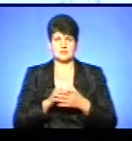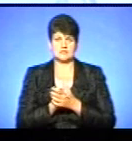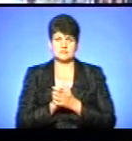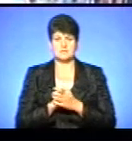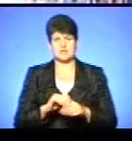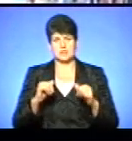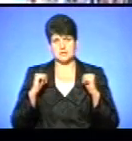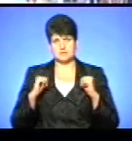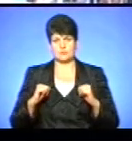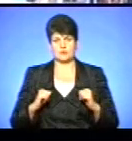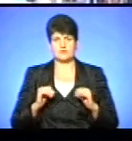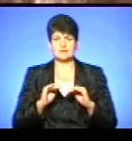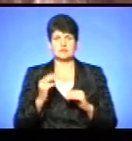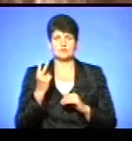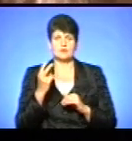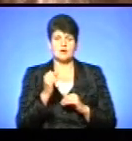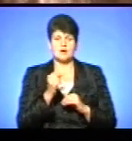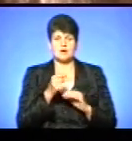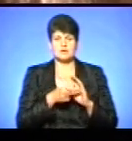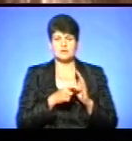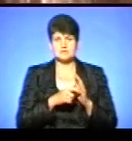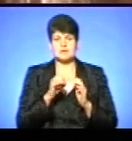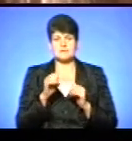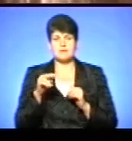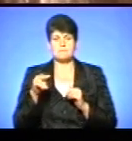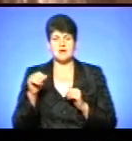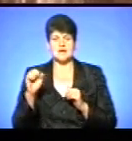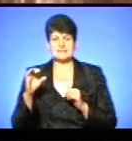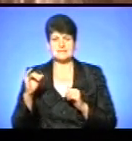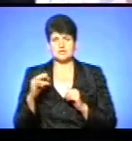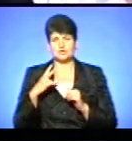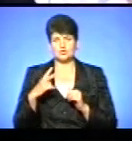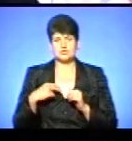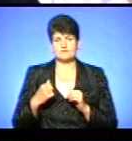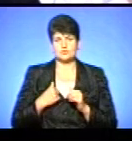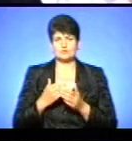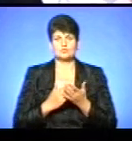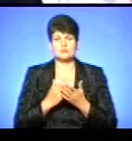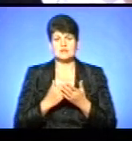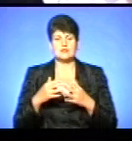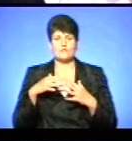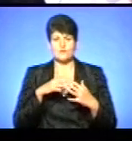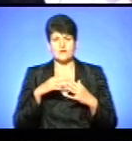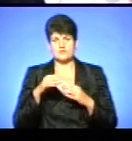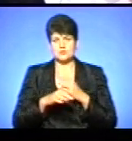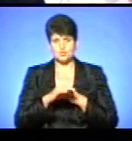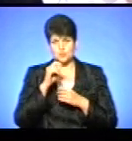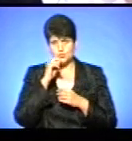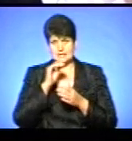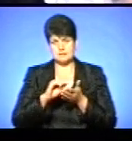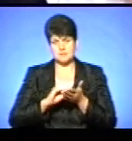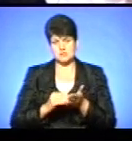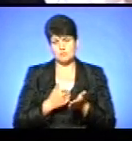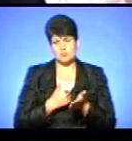спокій. Учениця 2-го класу Емілія Пасічник, дочка військовослужбовця Олександра Пасічника, який воював на Сході України, пише